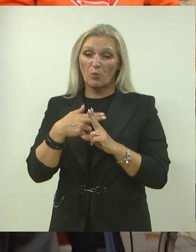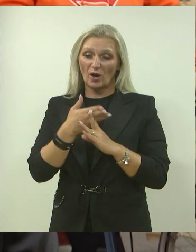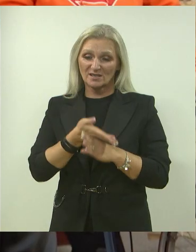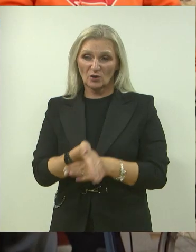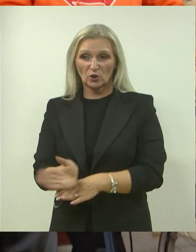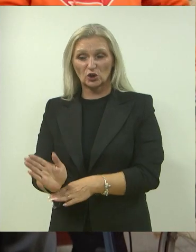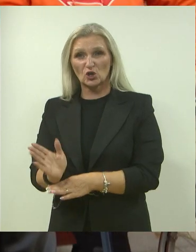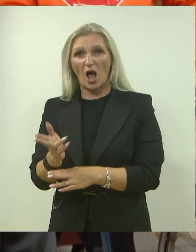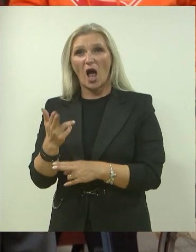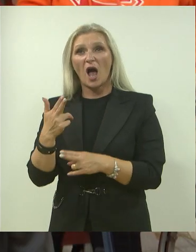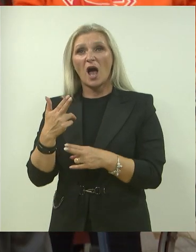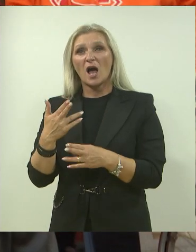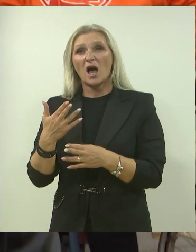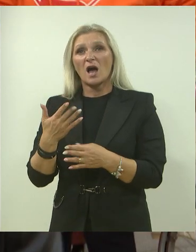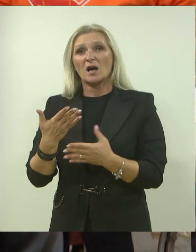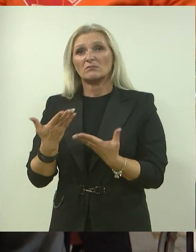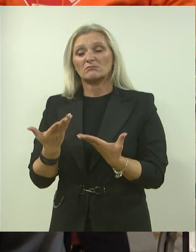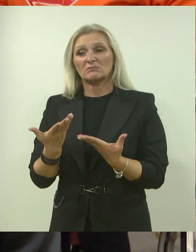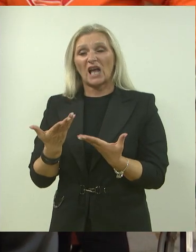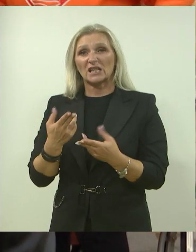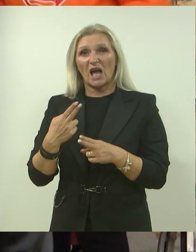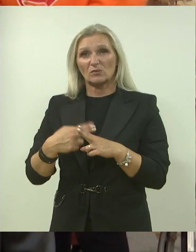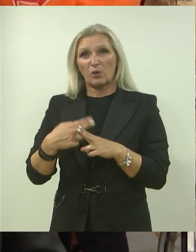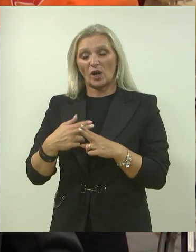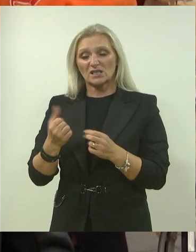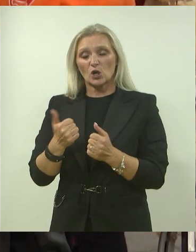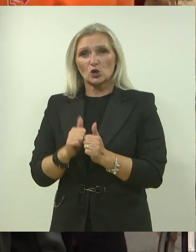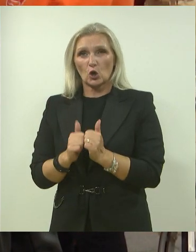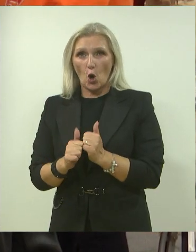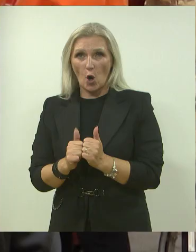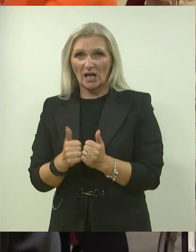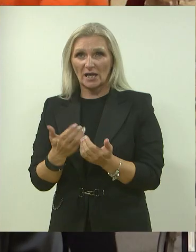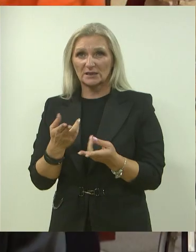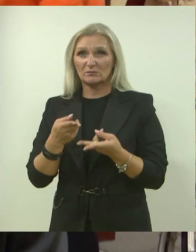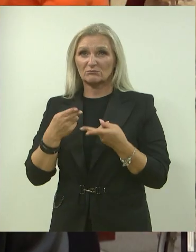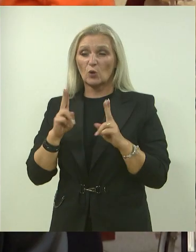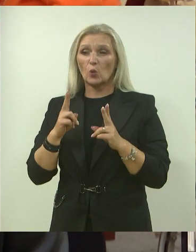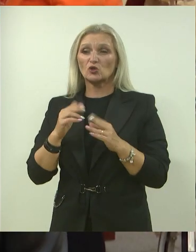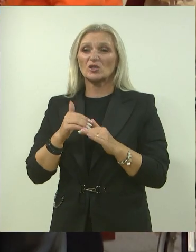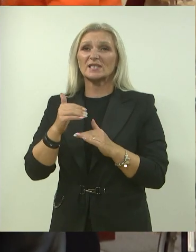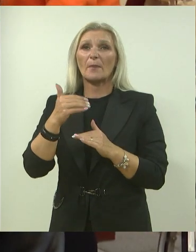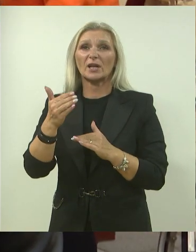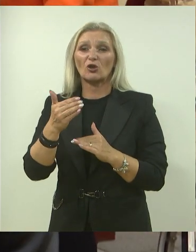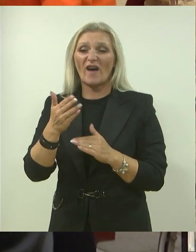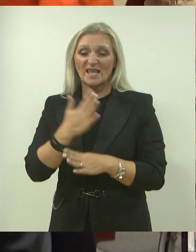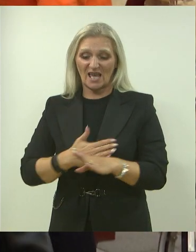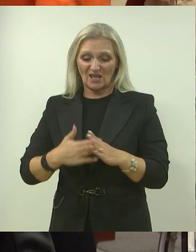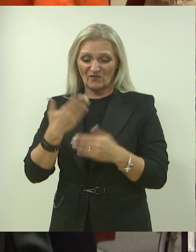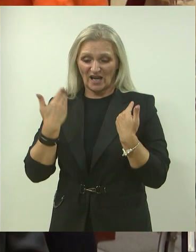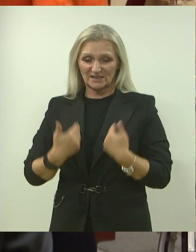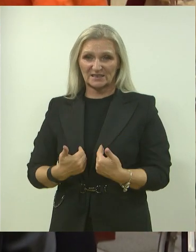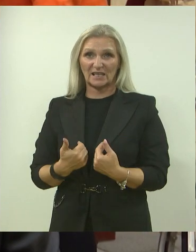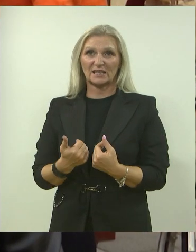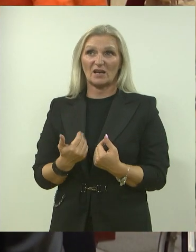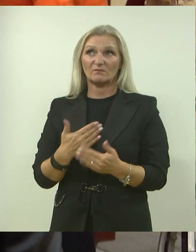sekundarno-progresivnu fazu, kad su već manje mogućnosti lječenja, odnosno kad je napredovanje invaliditeta značajno.